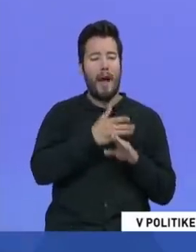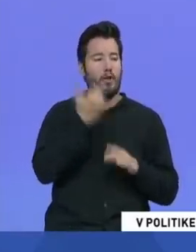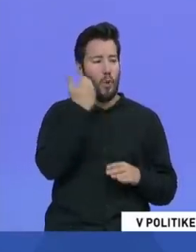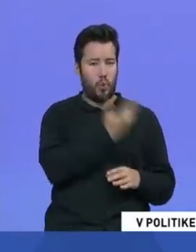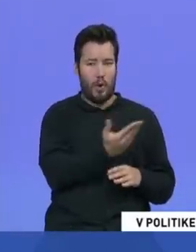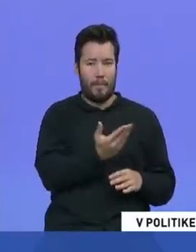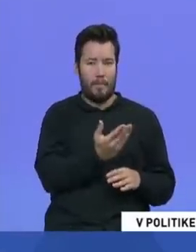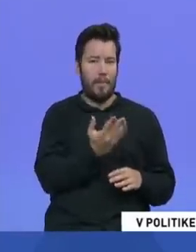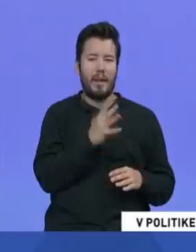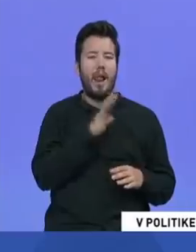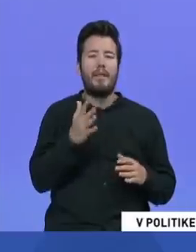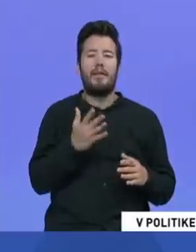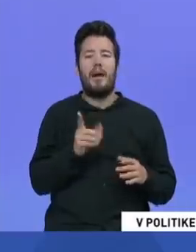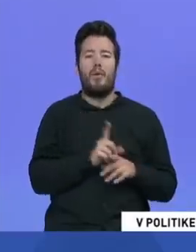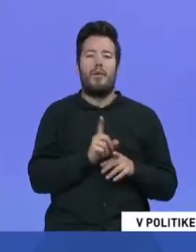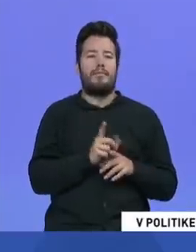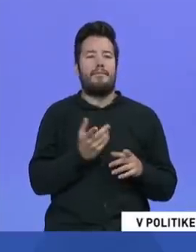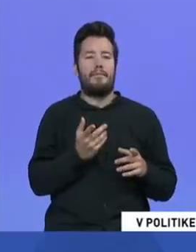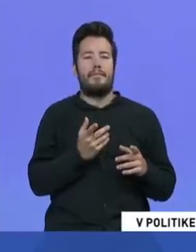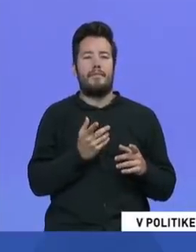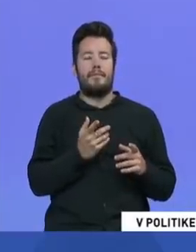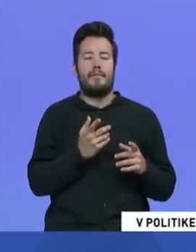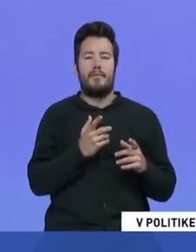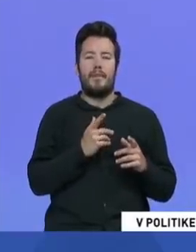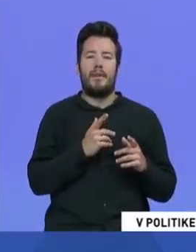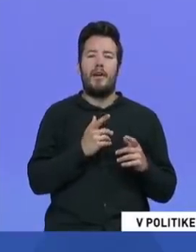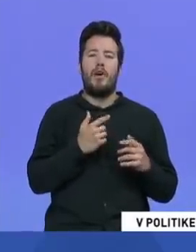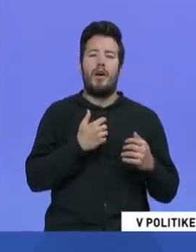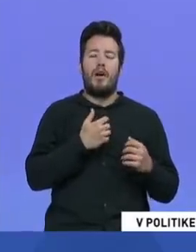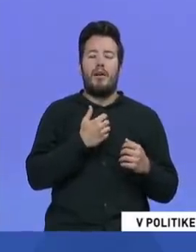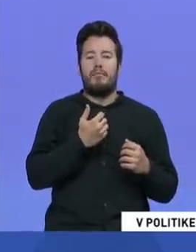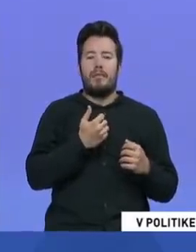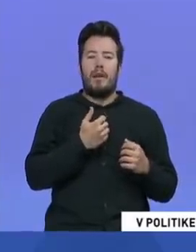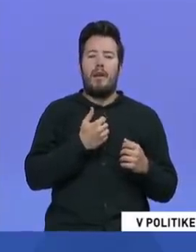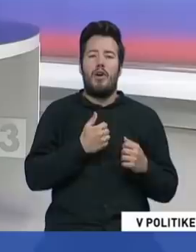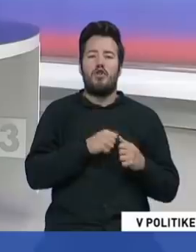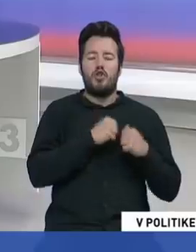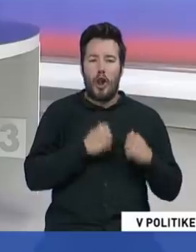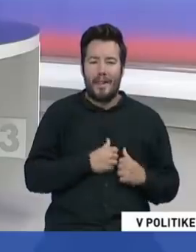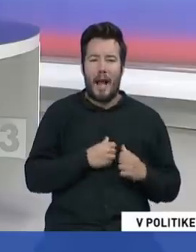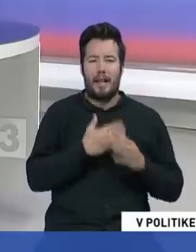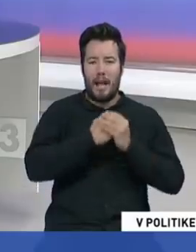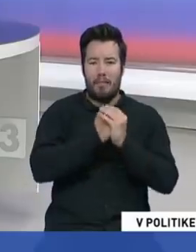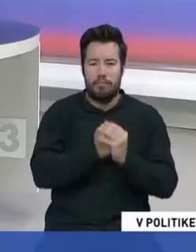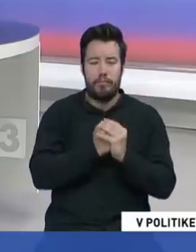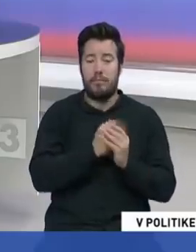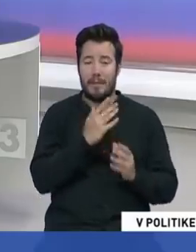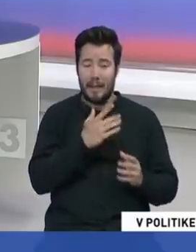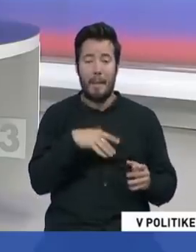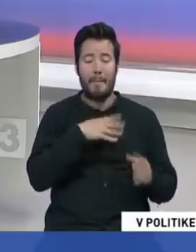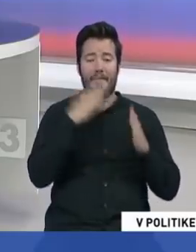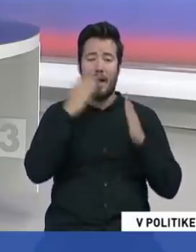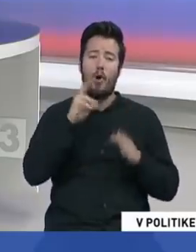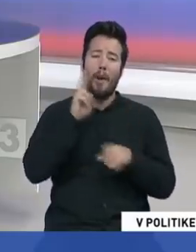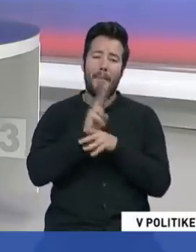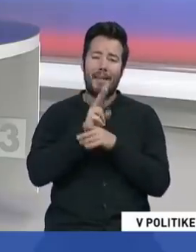solidárnejší. Je to aj o ekonomike. My veríme v keynesianské opatrenia, to znamená, že keď podporujete spotrebu a kúpi schopnosť obyvateľstva, tak sa